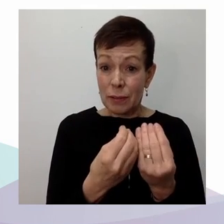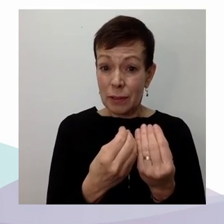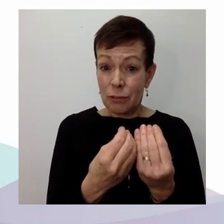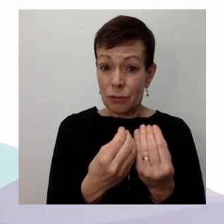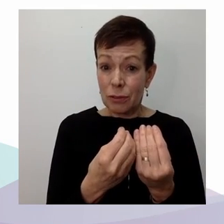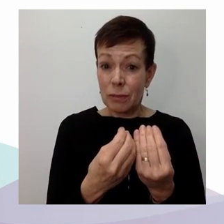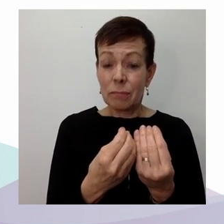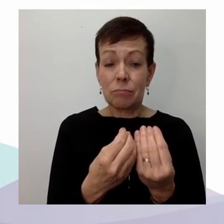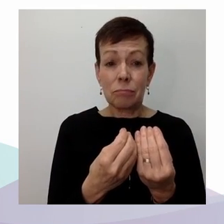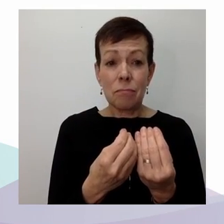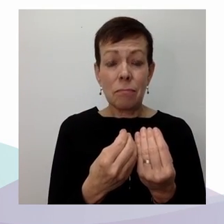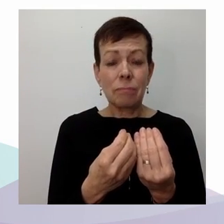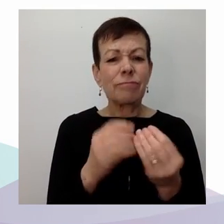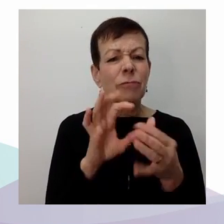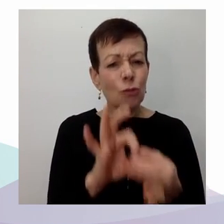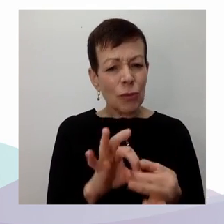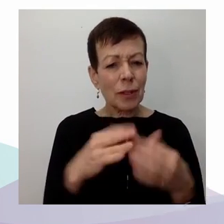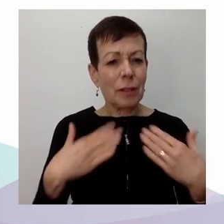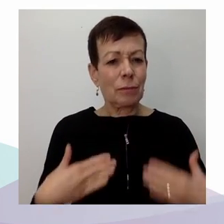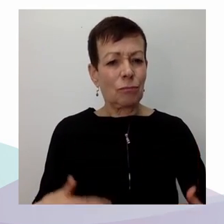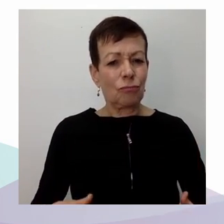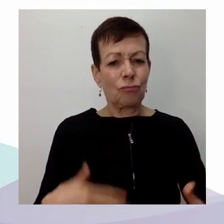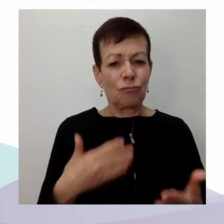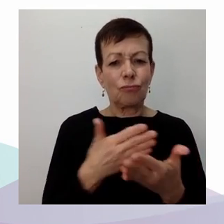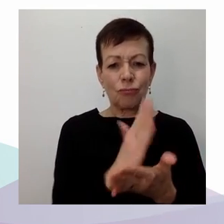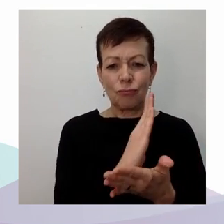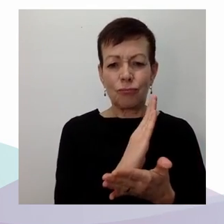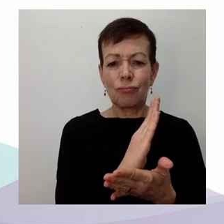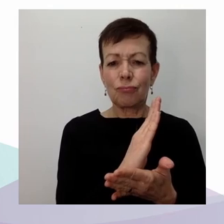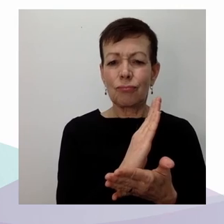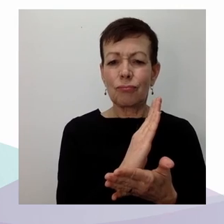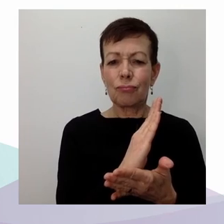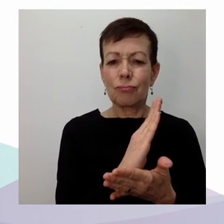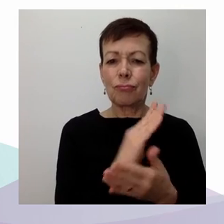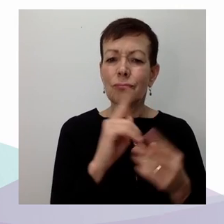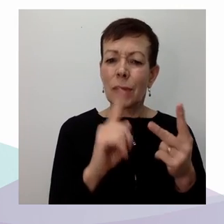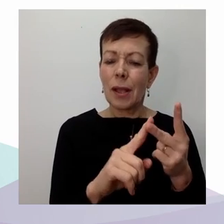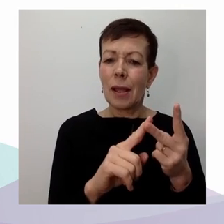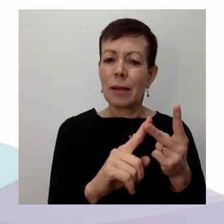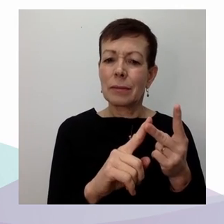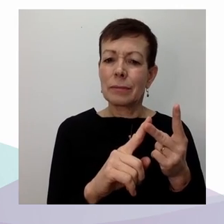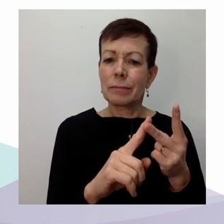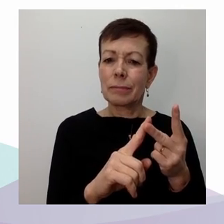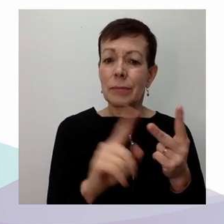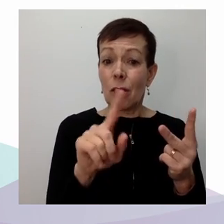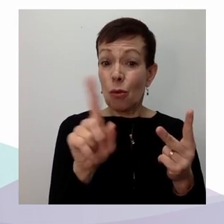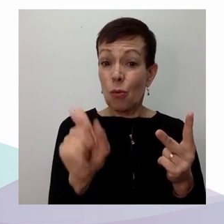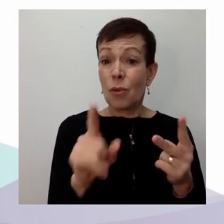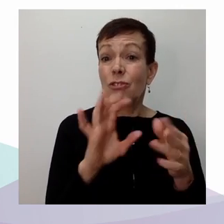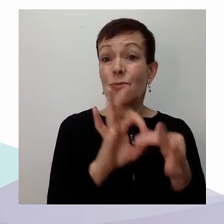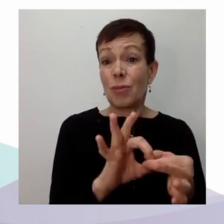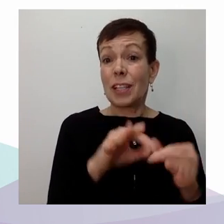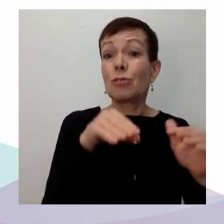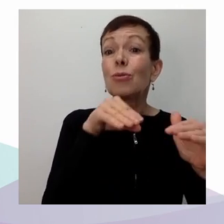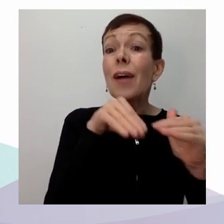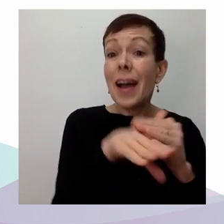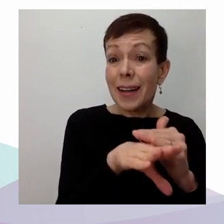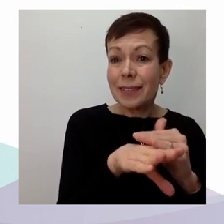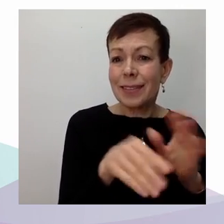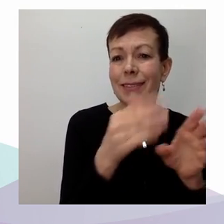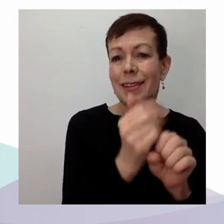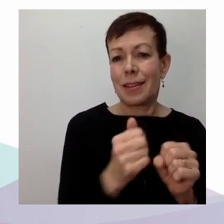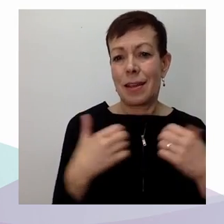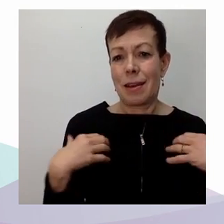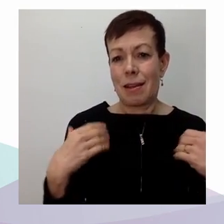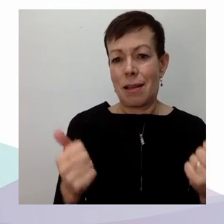entendu, toute la question de l'accès à des soins de santé? Donc, quel est le rôle des organismes communautaires dans l'avenir en